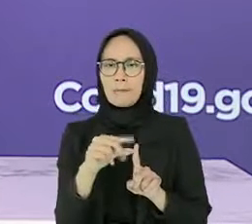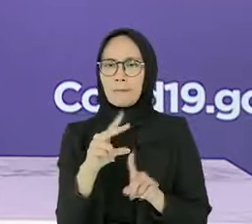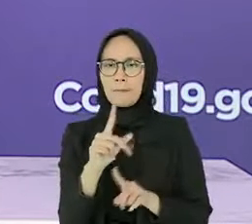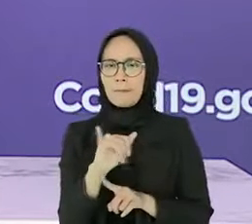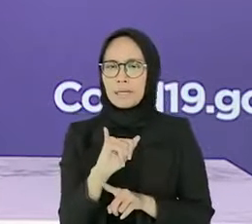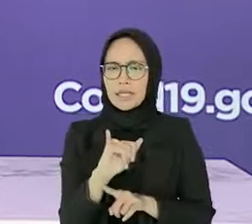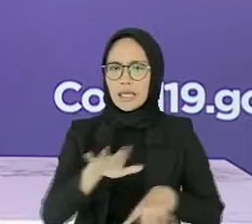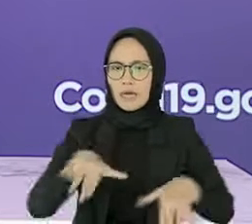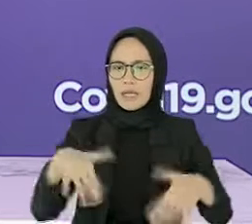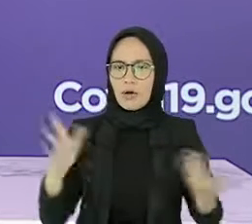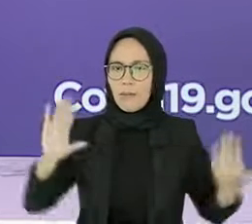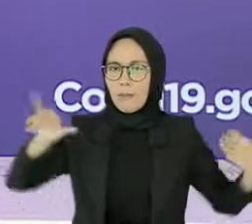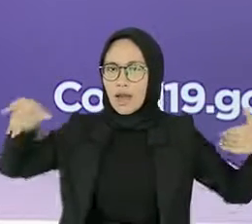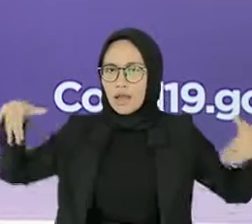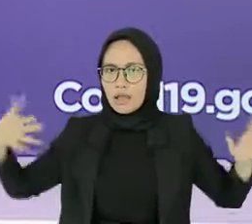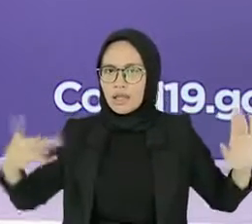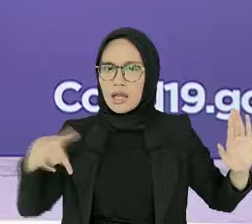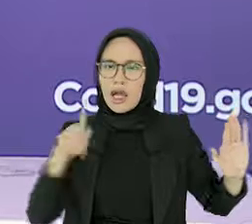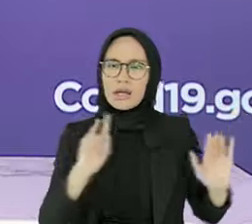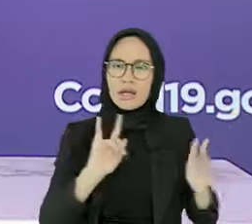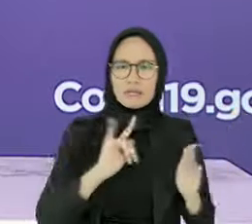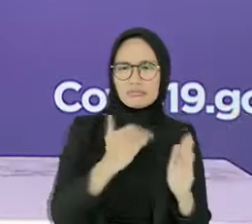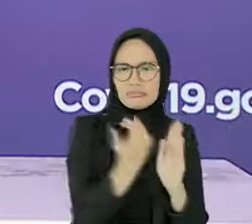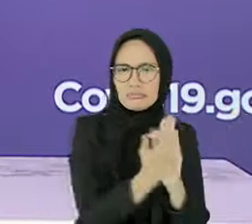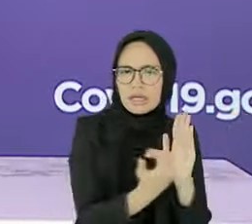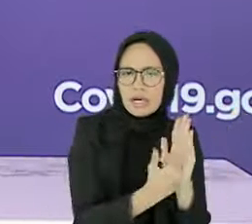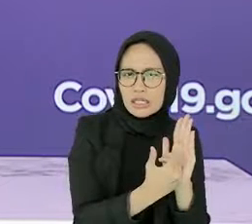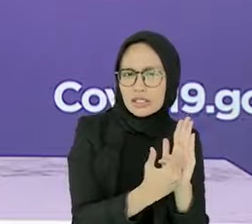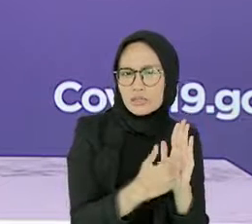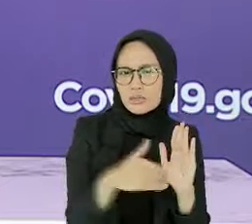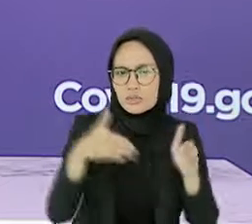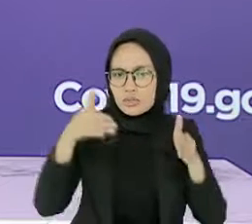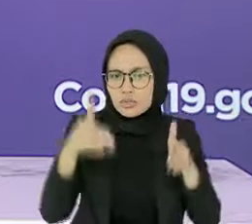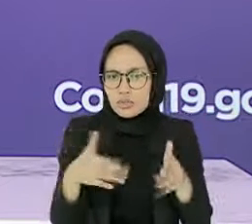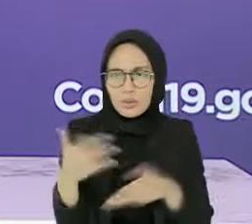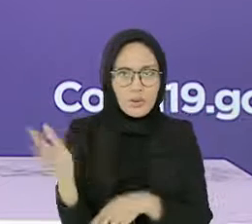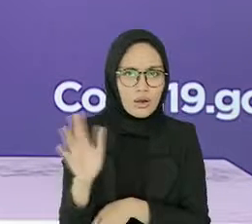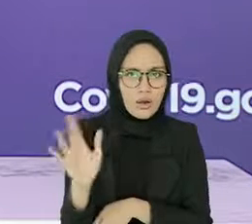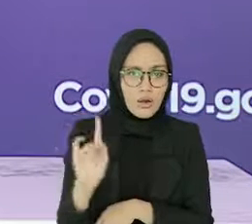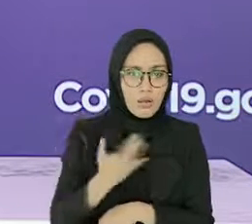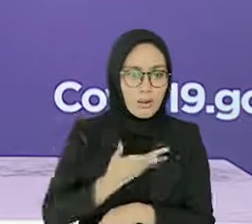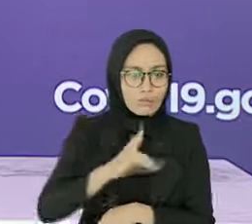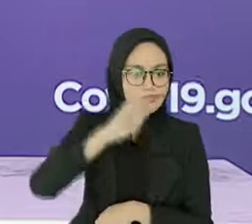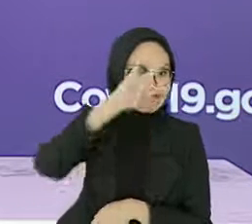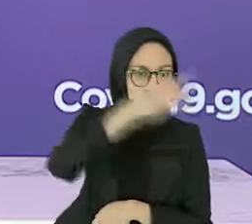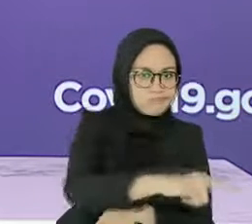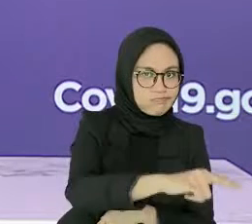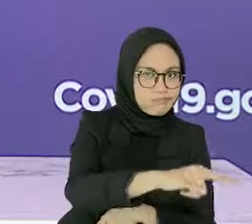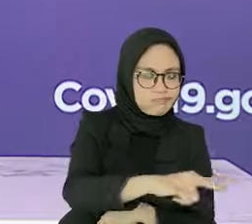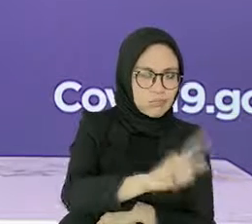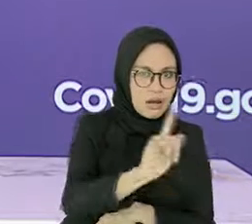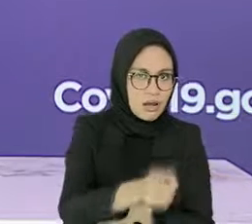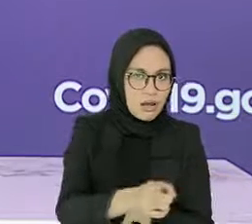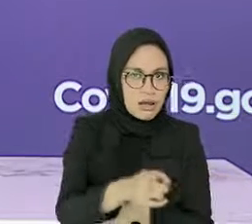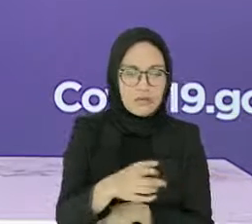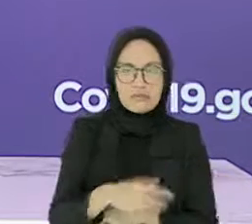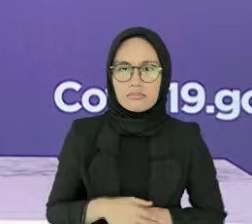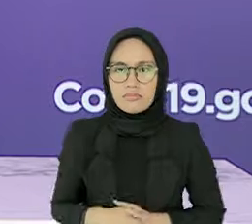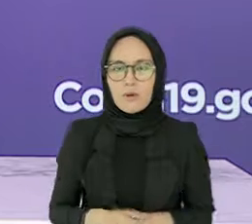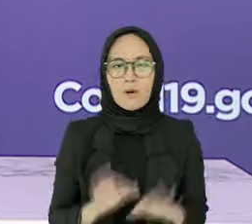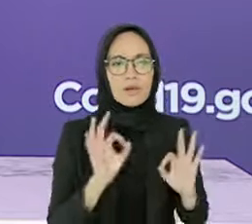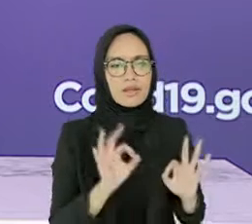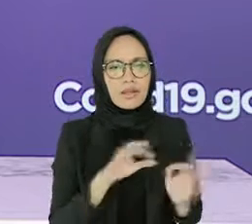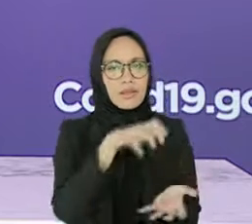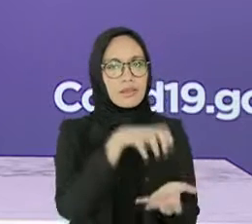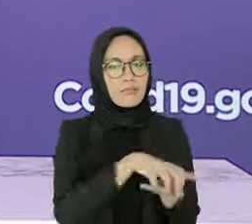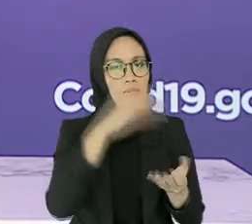Kepri? Kemudian siapa saja yang akan mengawasinya? Terima kasih, Berita1.com. Terkait pembukaan sektor